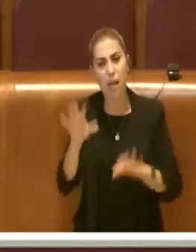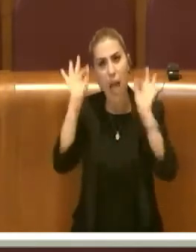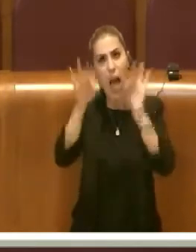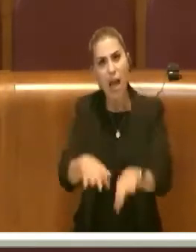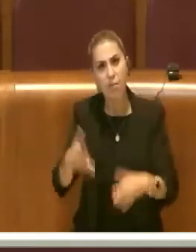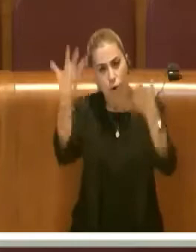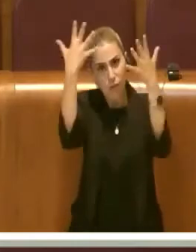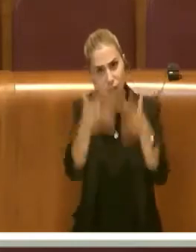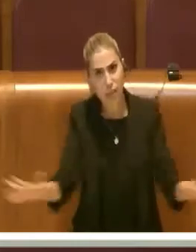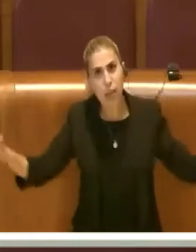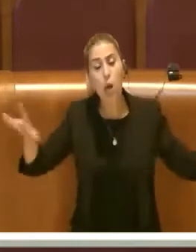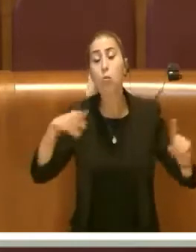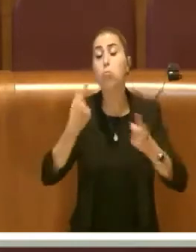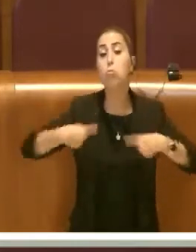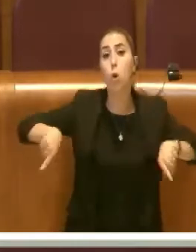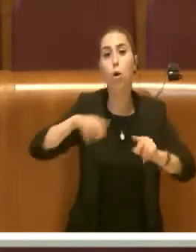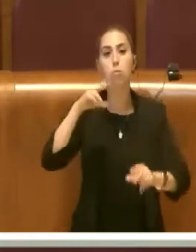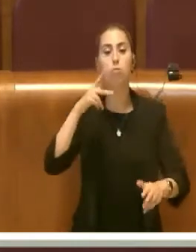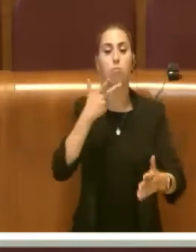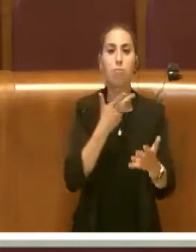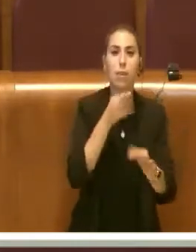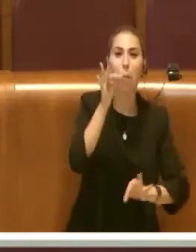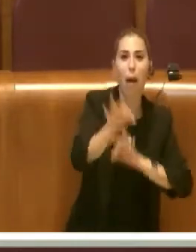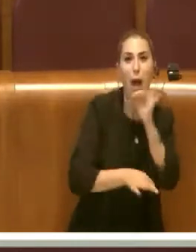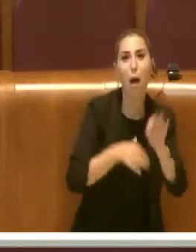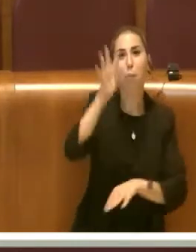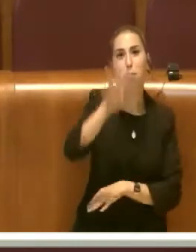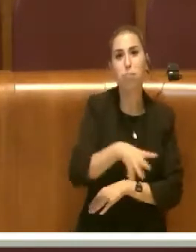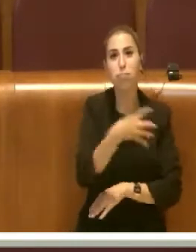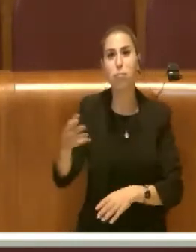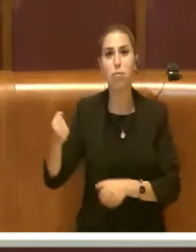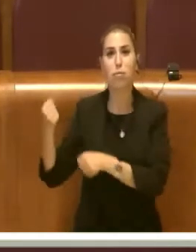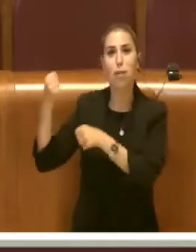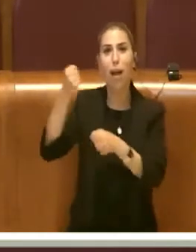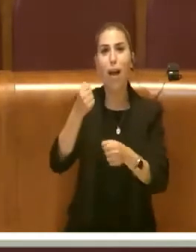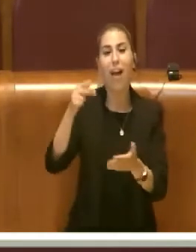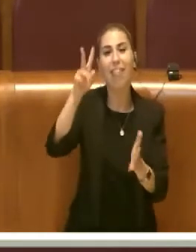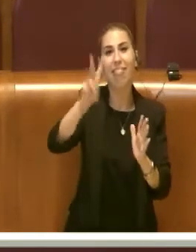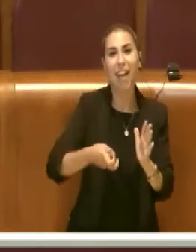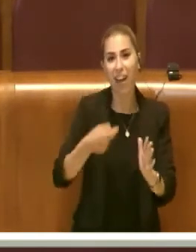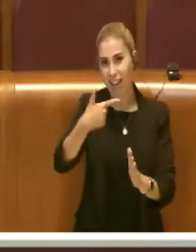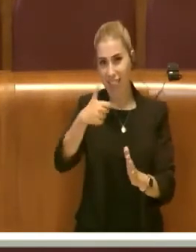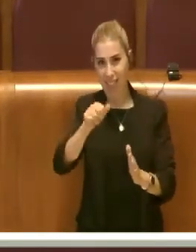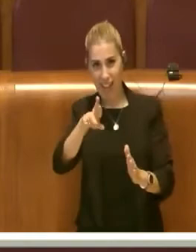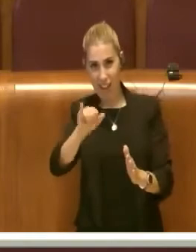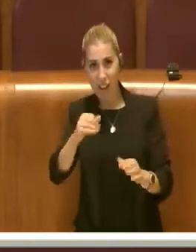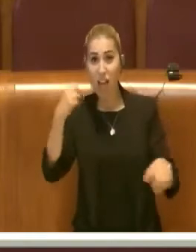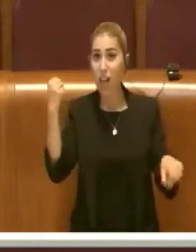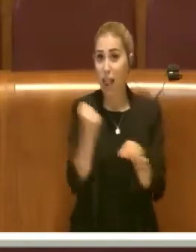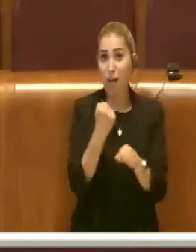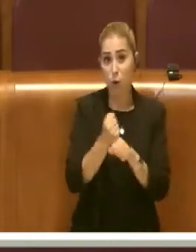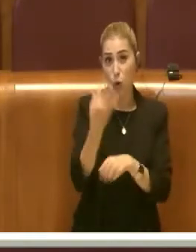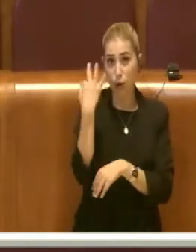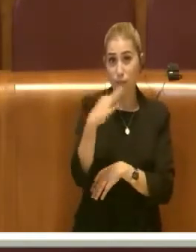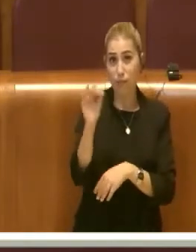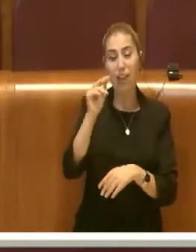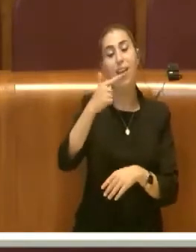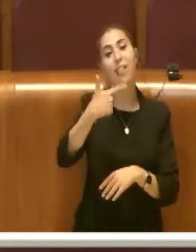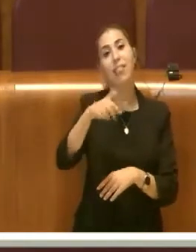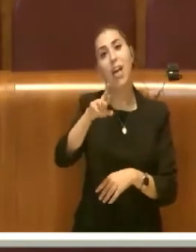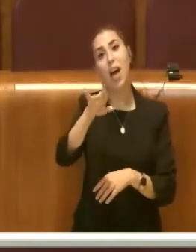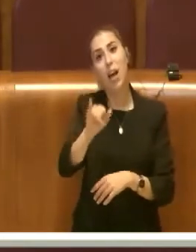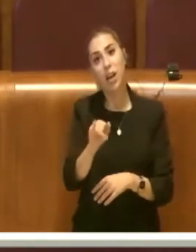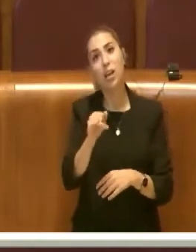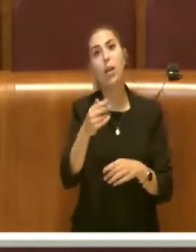conclusione, stiamo parlando del piano economico-finanziario e della delibera Tari. È stato fatto comunque un grandissimo lavoro. L'Atari non